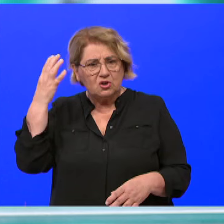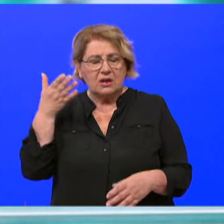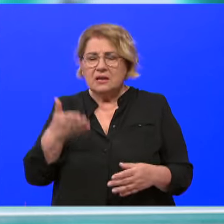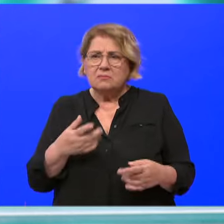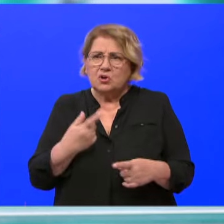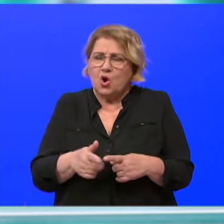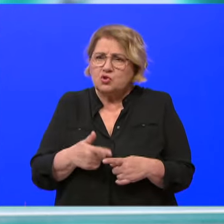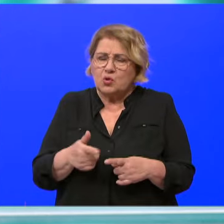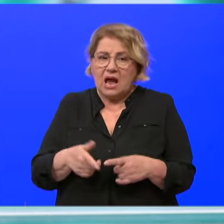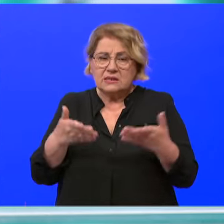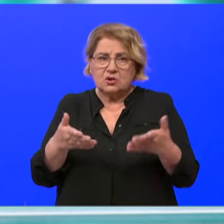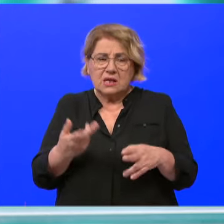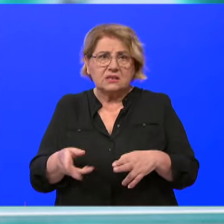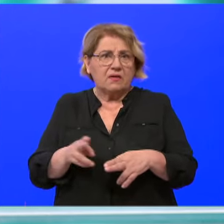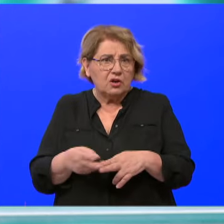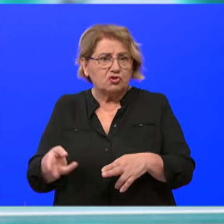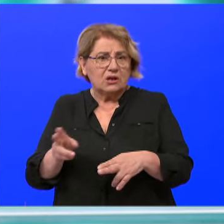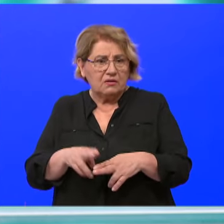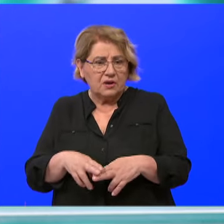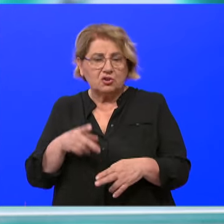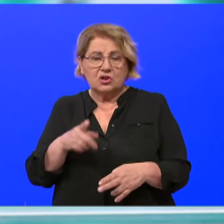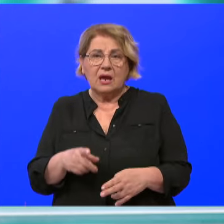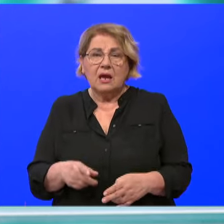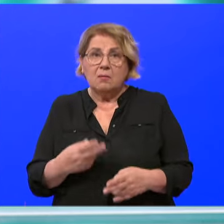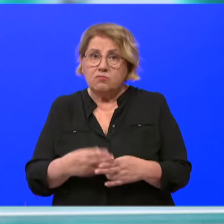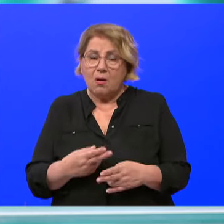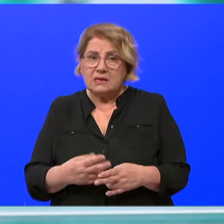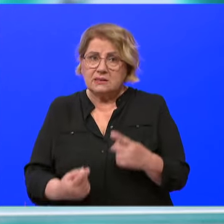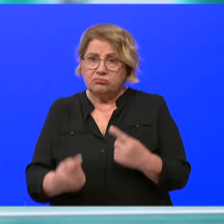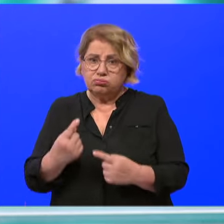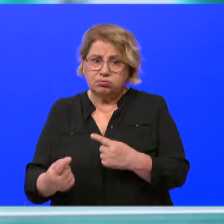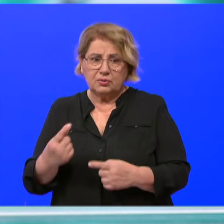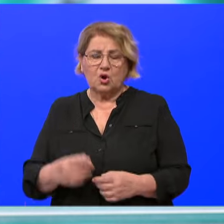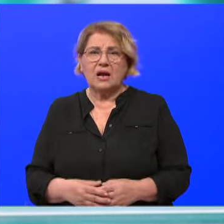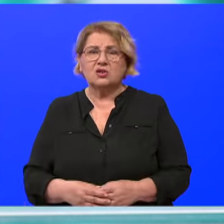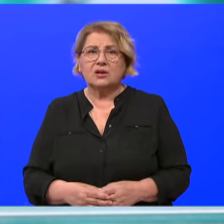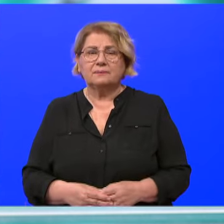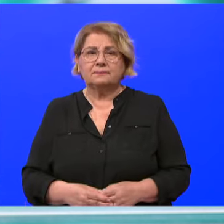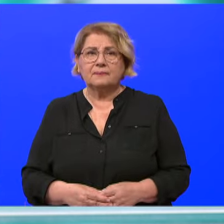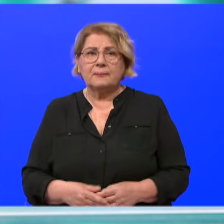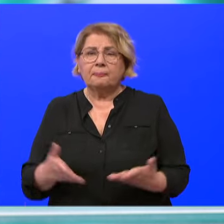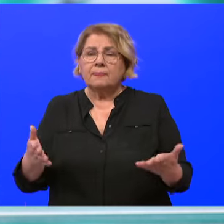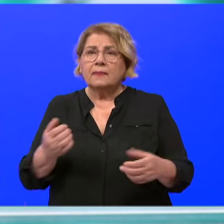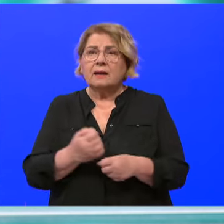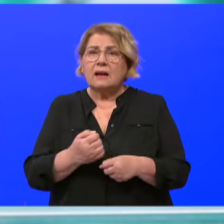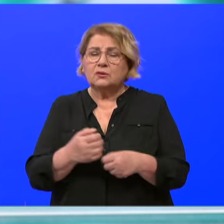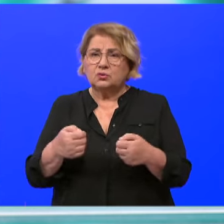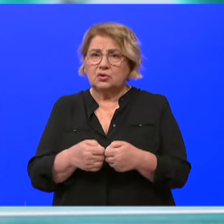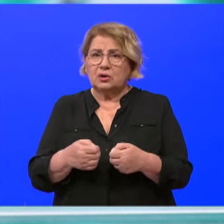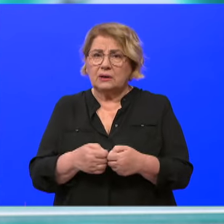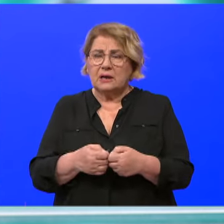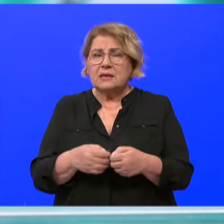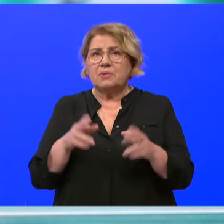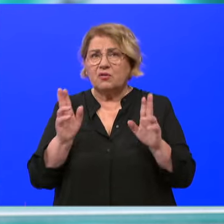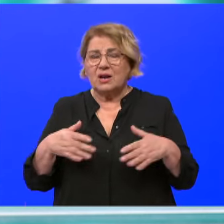tome, ali mislim da nas samo, da rad u udrugama svih nas